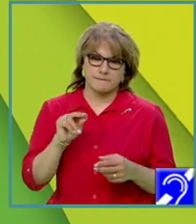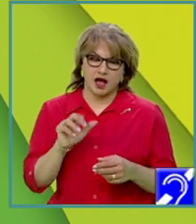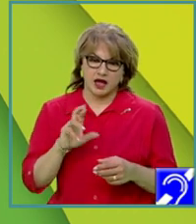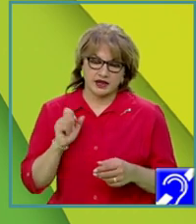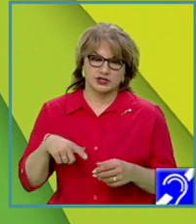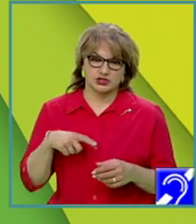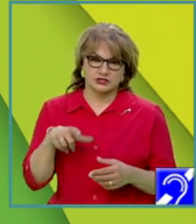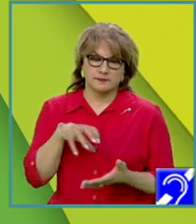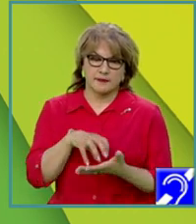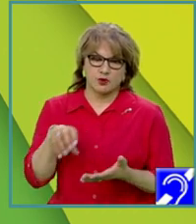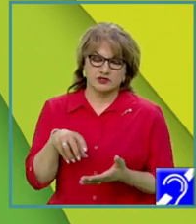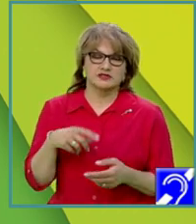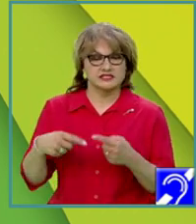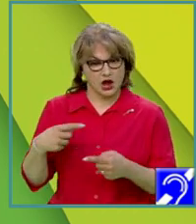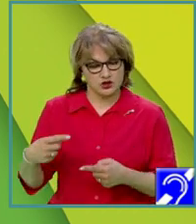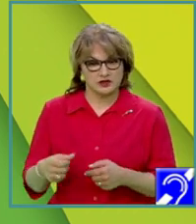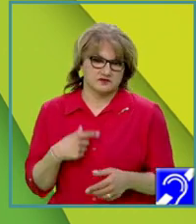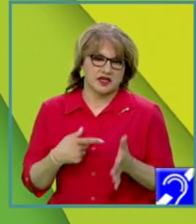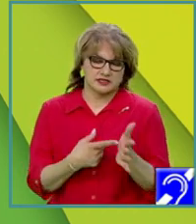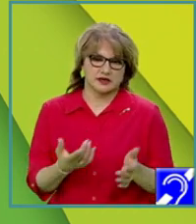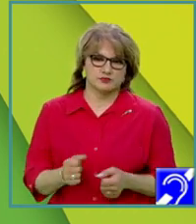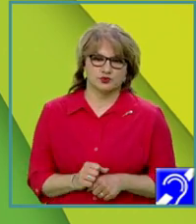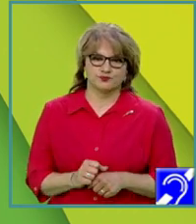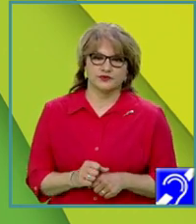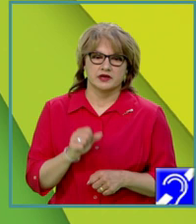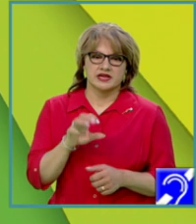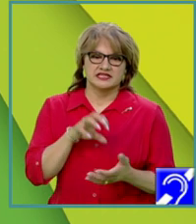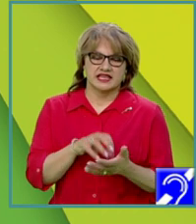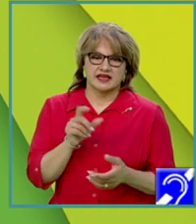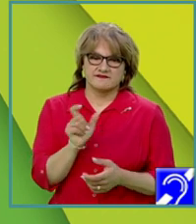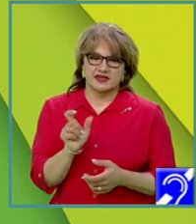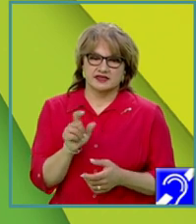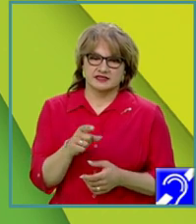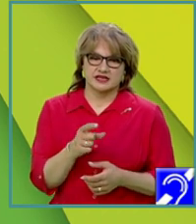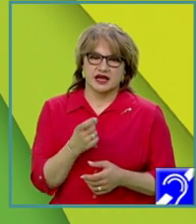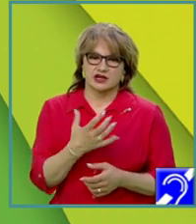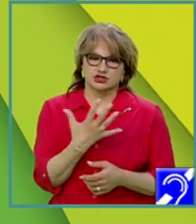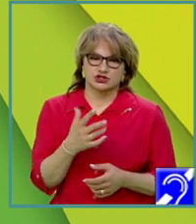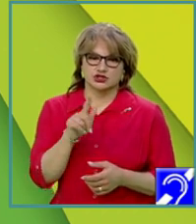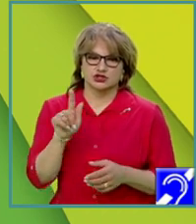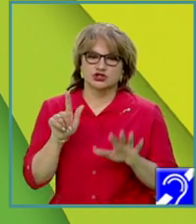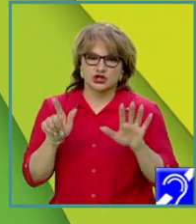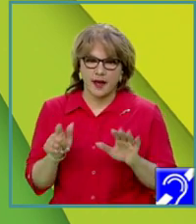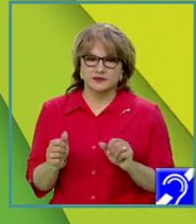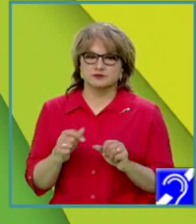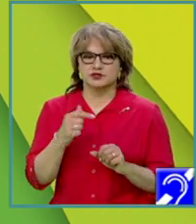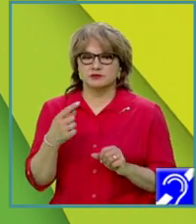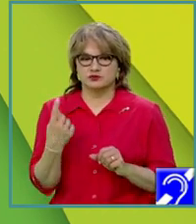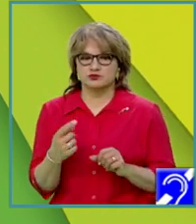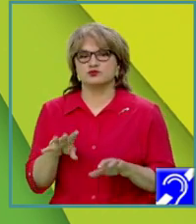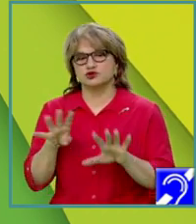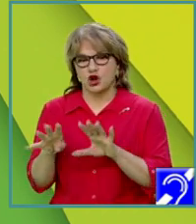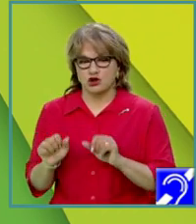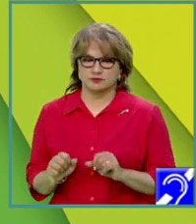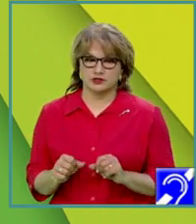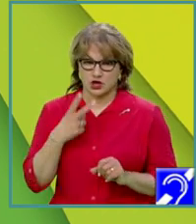aflate tot pe poziții consecutive. Cum ar fi secvența compusă din valorile 5, 17, minus 1, 19.